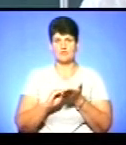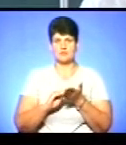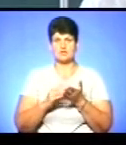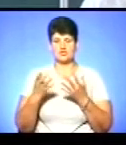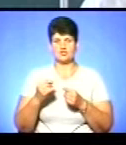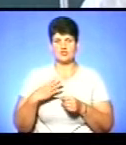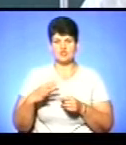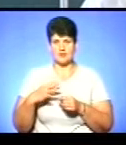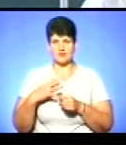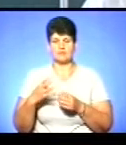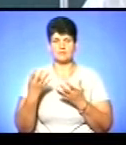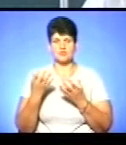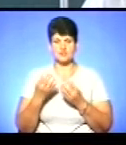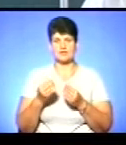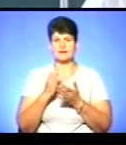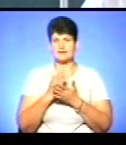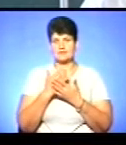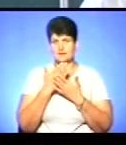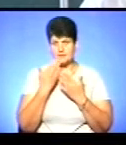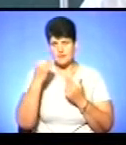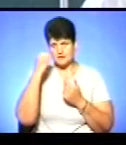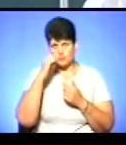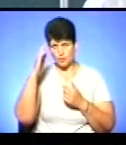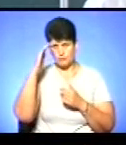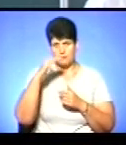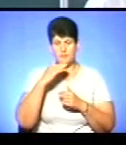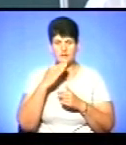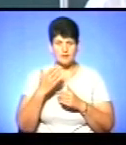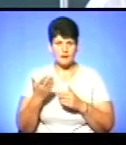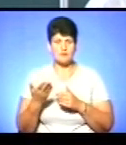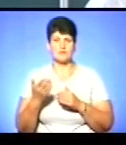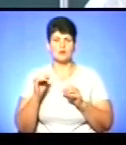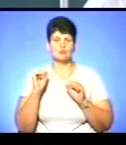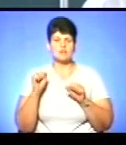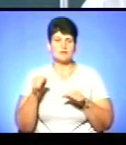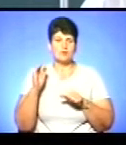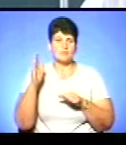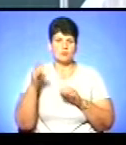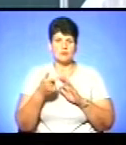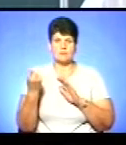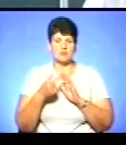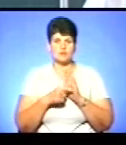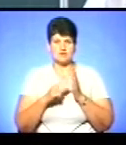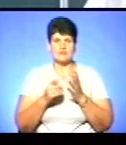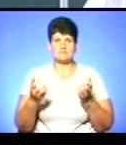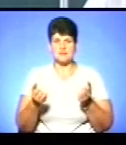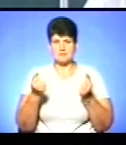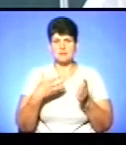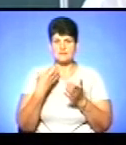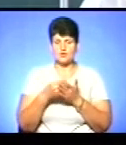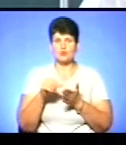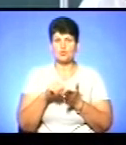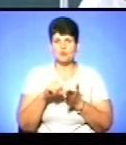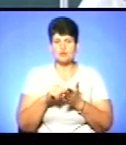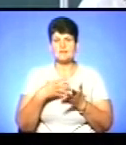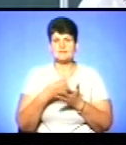чекаємо, ще таких в неяності нема. Але дякую батькам, батькам майбутніх першокласників, вони підтримують навіть своєю участью,